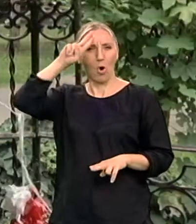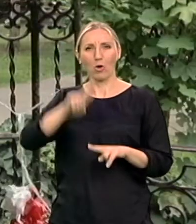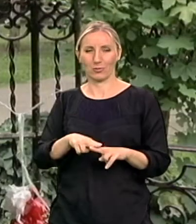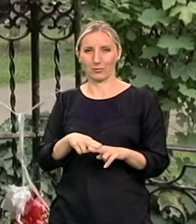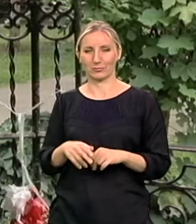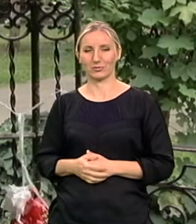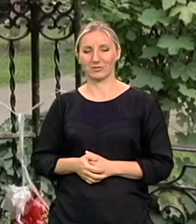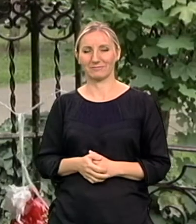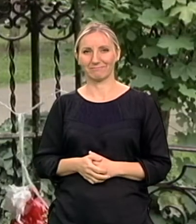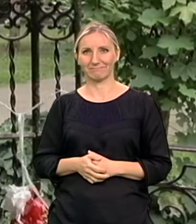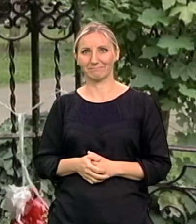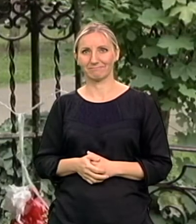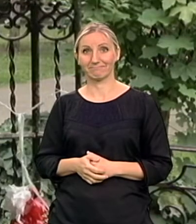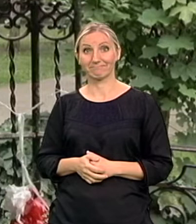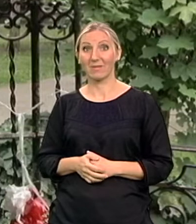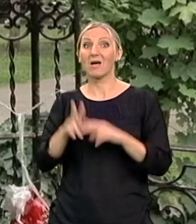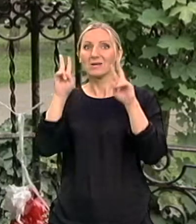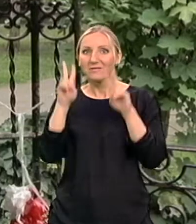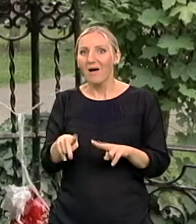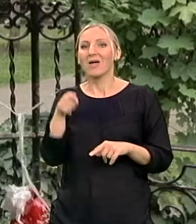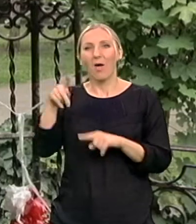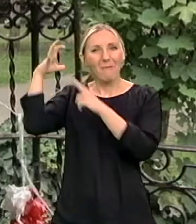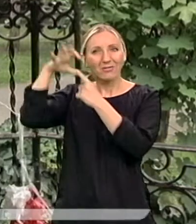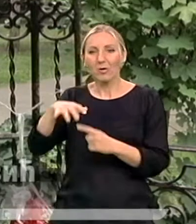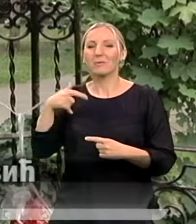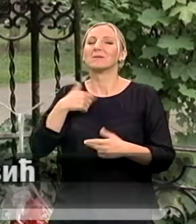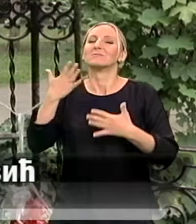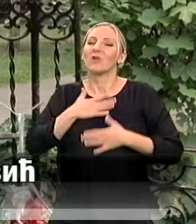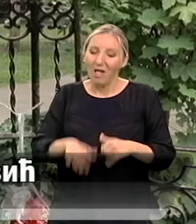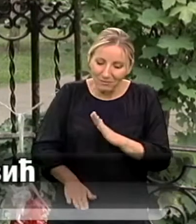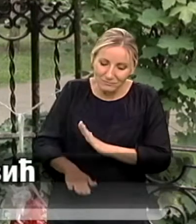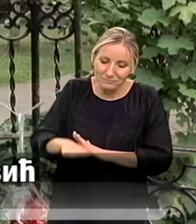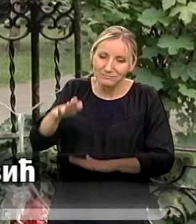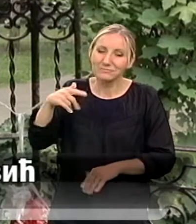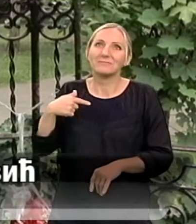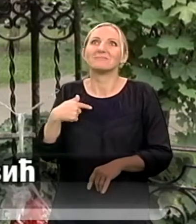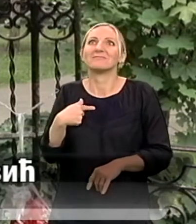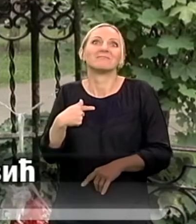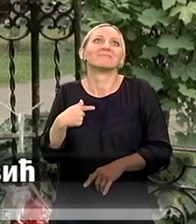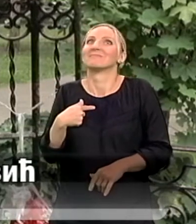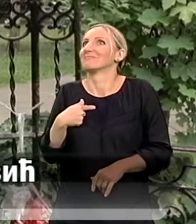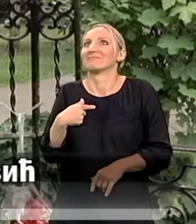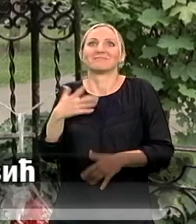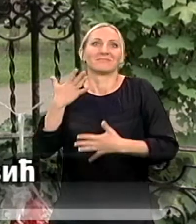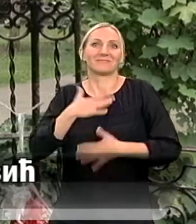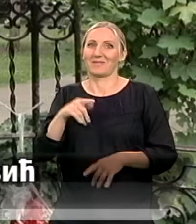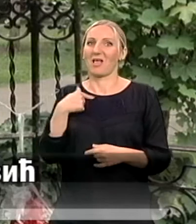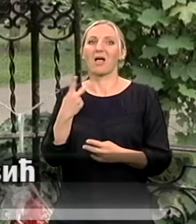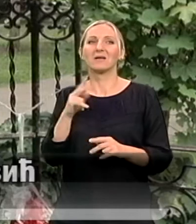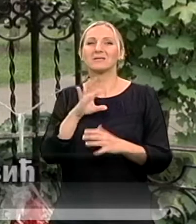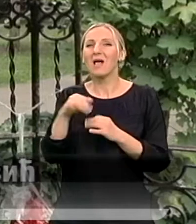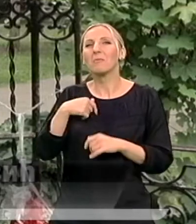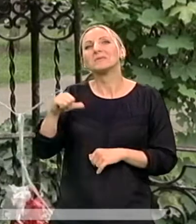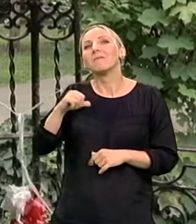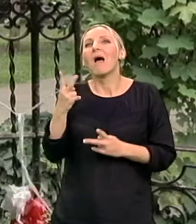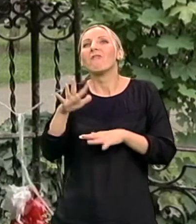Pa to je jedna od stvari koju sam ja stvarno žela, onako to kako sam bila bukvalno dete. Tako to mi je onako bilo fascinantno i stvarno me je zanimalo kakav je osjećaj i sve to,